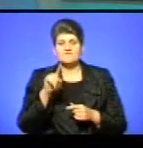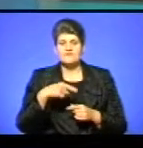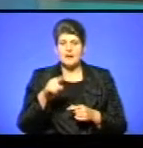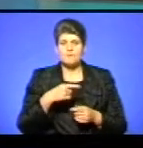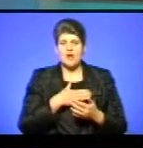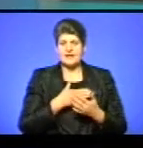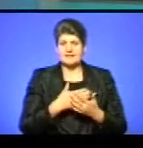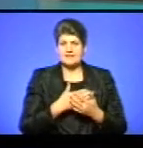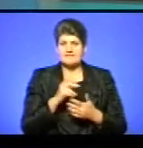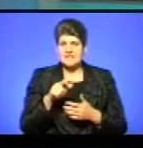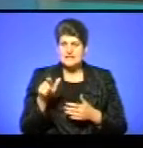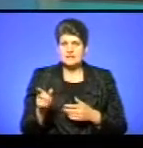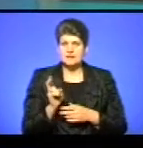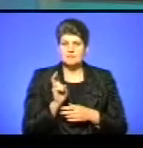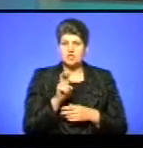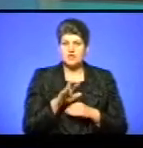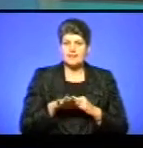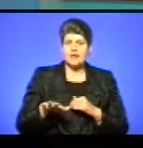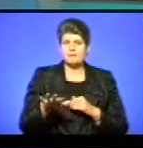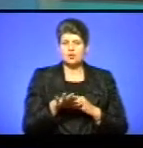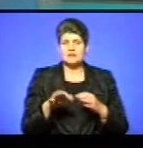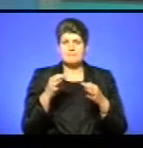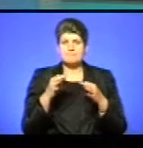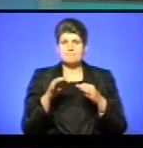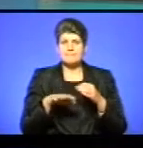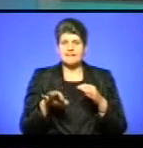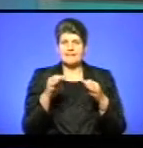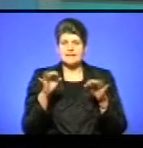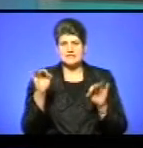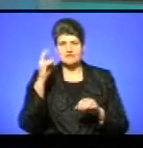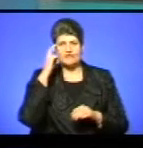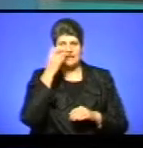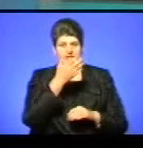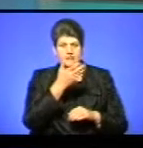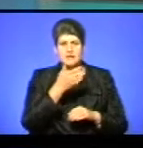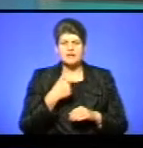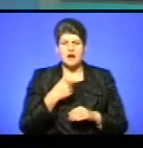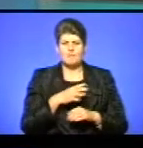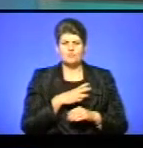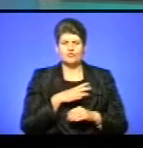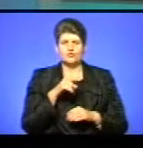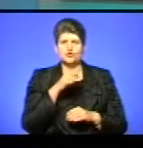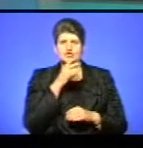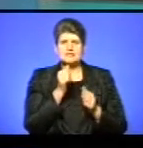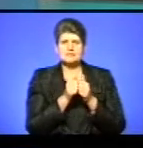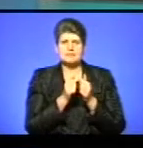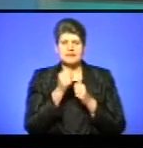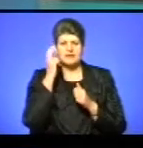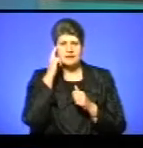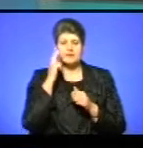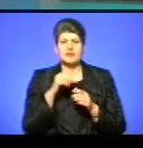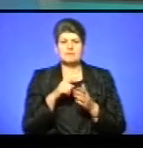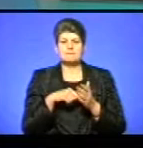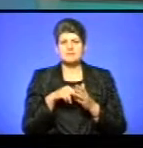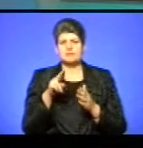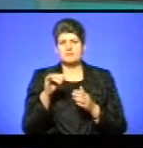вийшли на площу на Майдан Незалежності у Києві. Я пам'ятаю, я в той час був біля Києва в місті Ірпінь, у